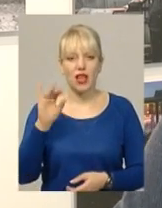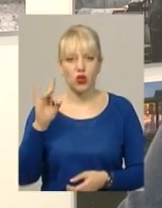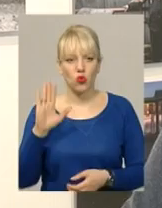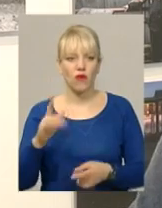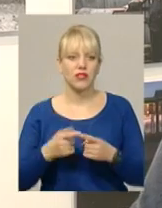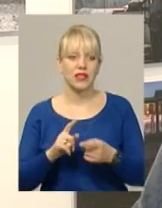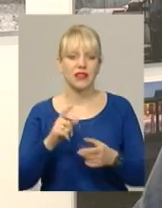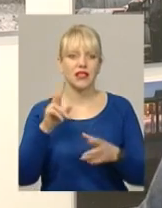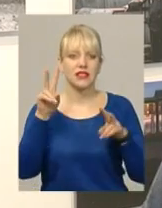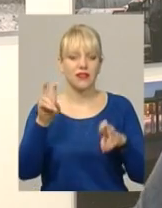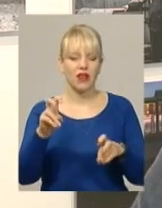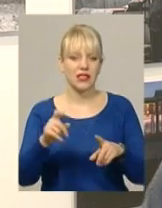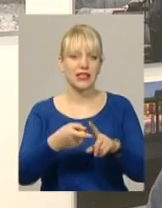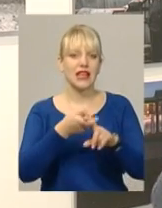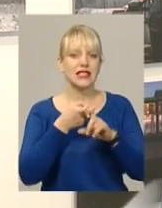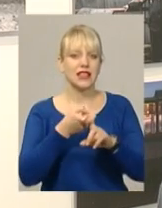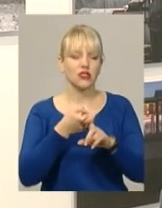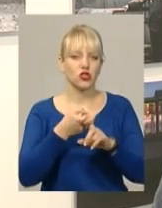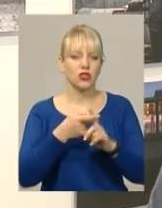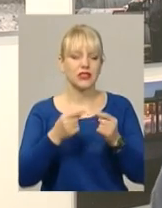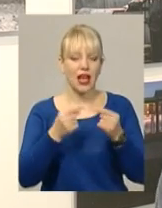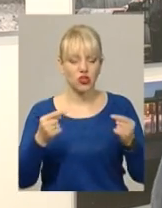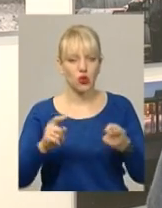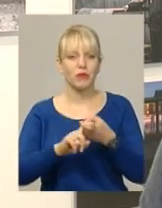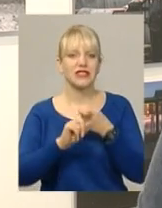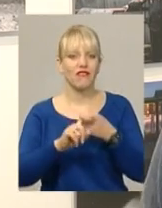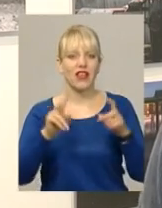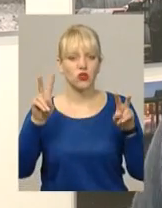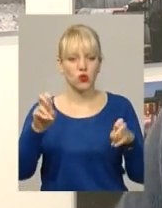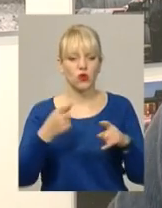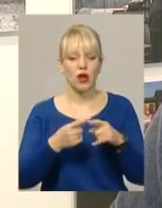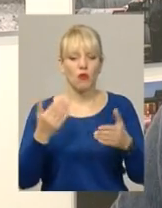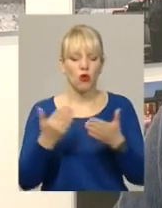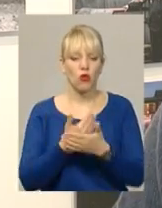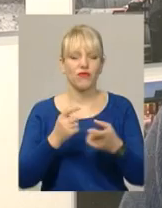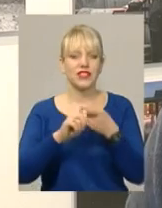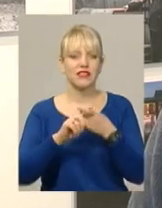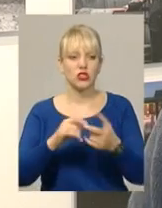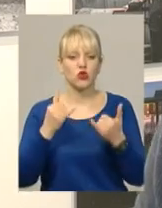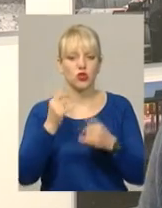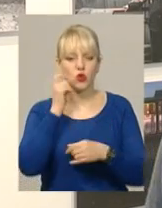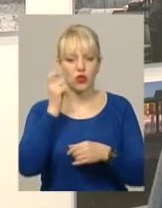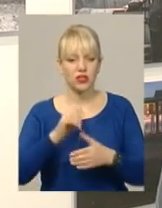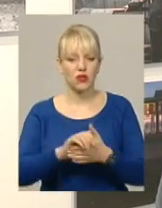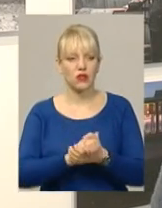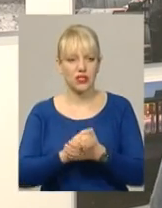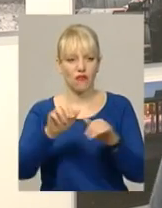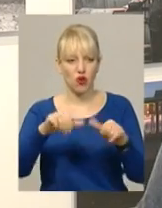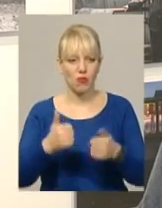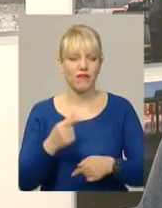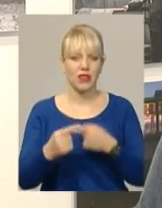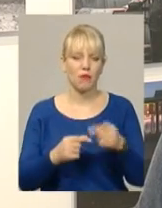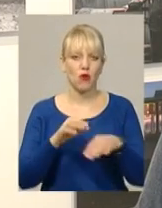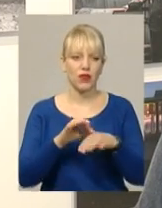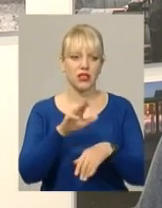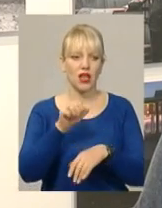«Засоби зв'язку», вона про нові зв'язки в сучасному українському суспільстві, сформовані внаслідок проведення